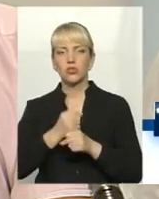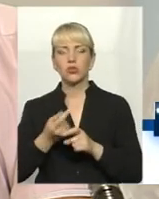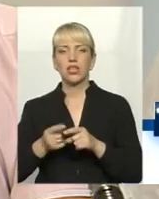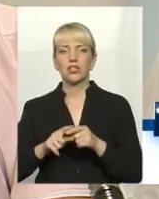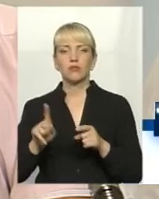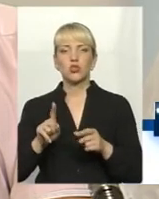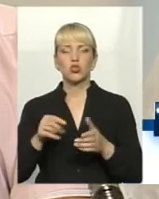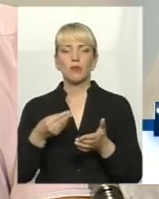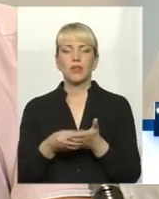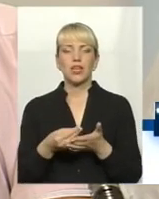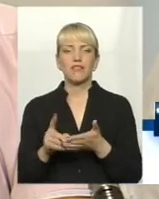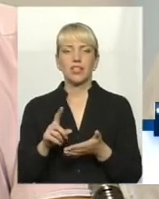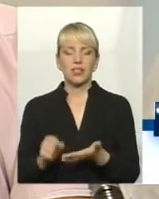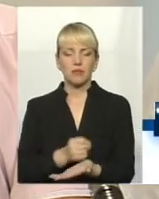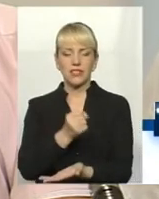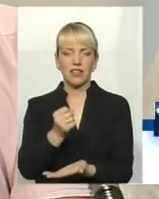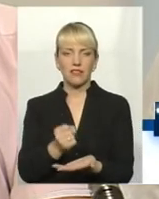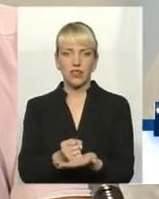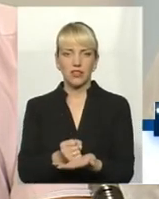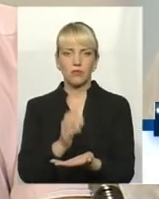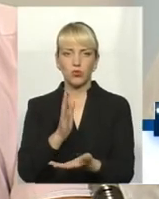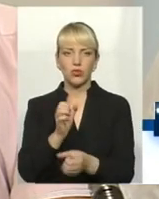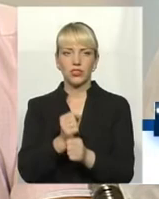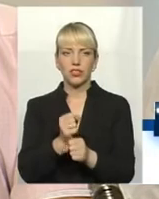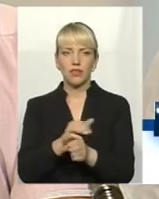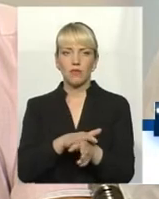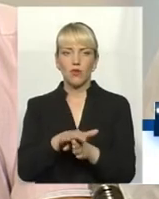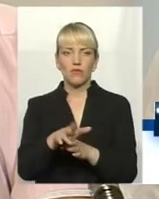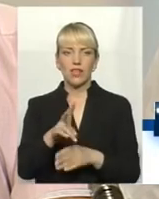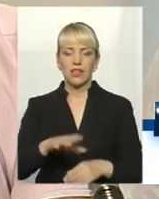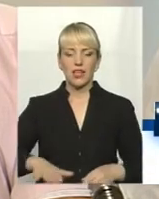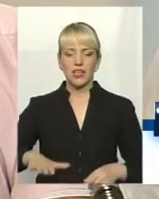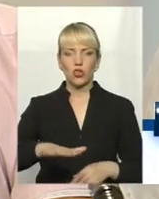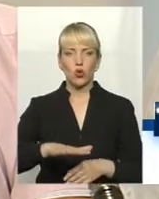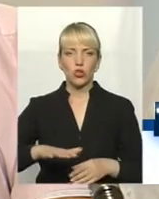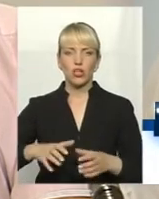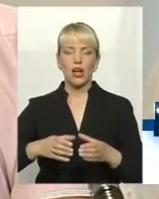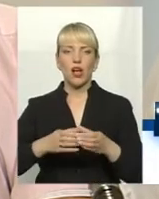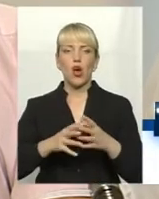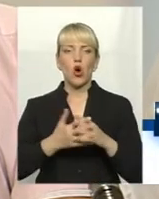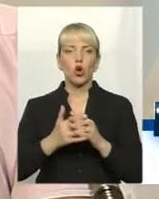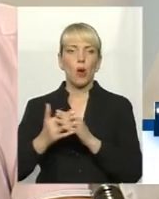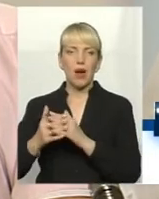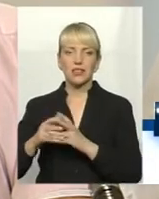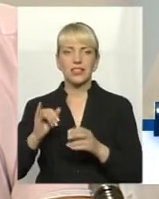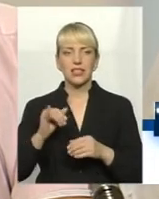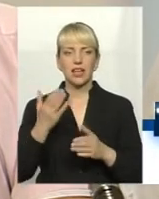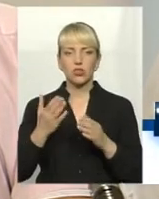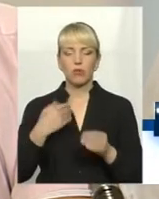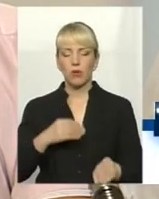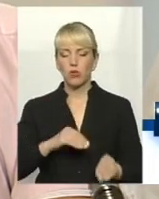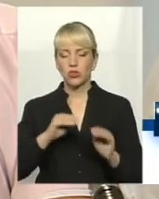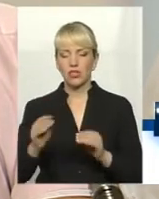тарифи, які ми сьогодні затвердимо, вони будуть діяти повністю на території громади. Зрозуміло, що якщо ми поставимо контейнера,